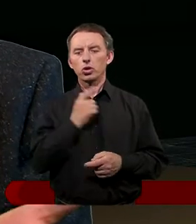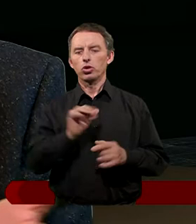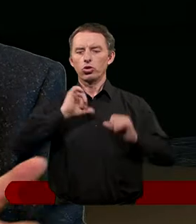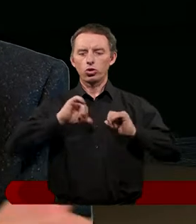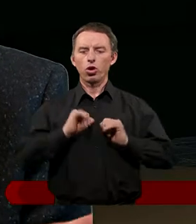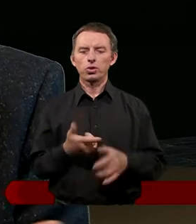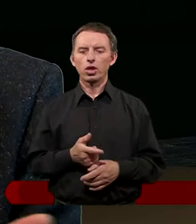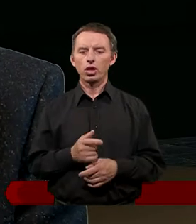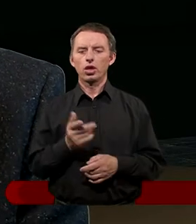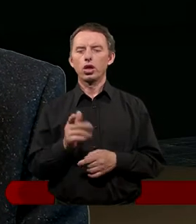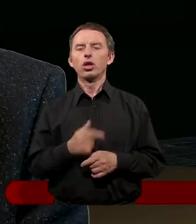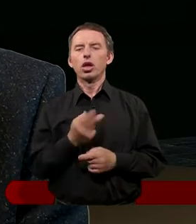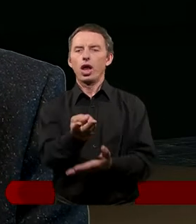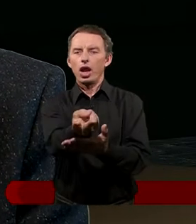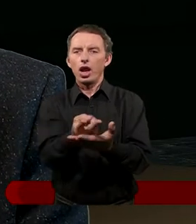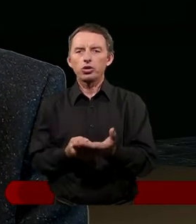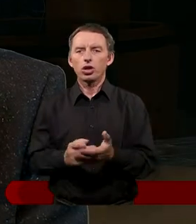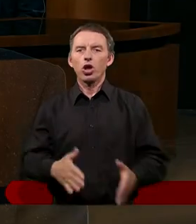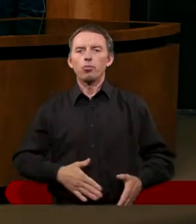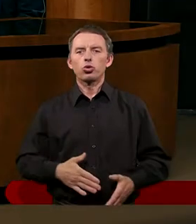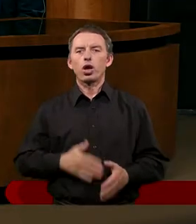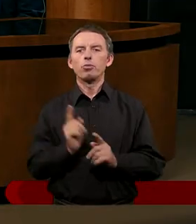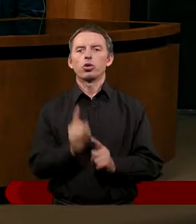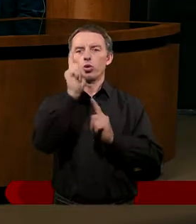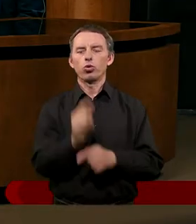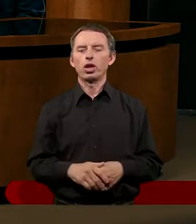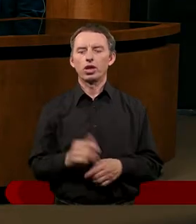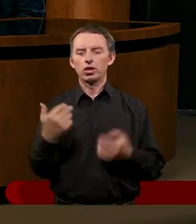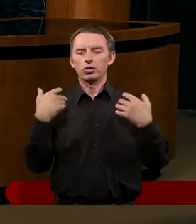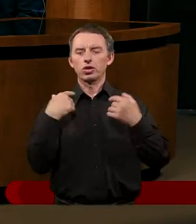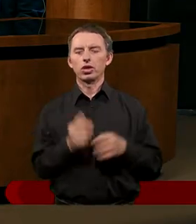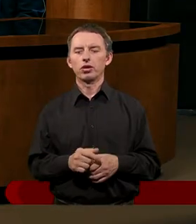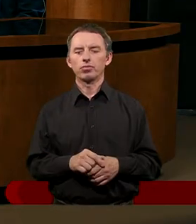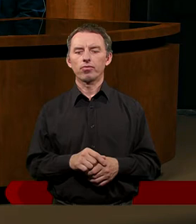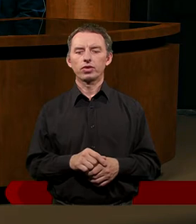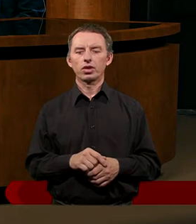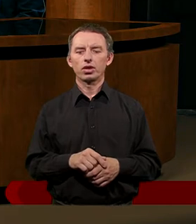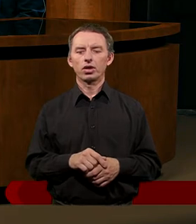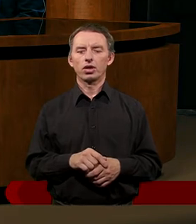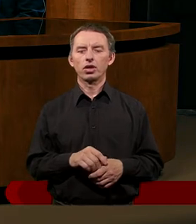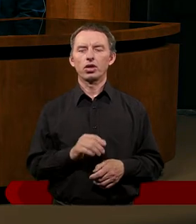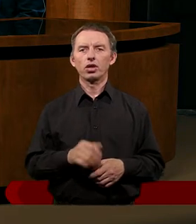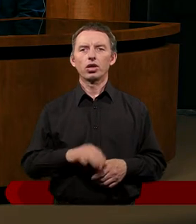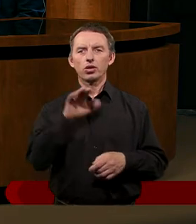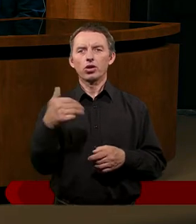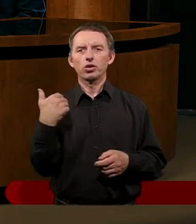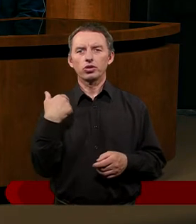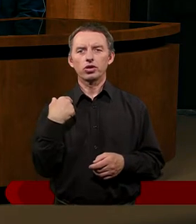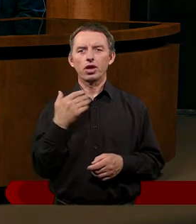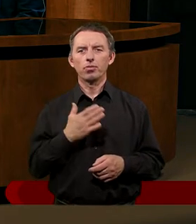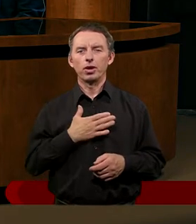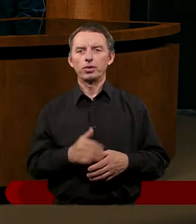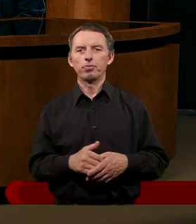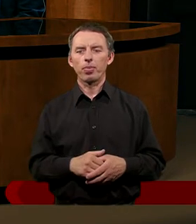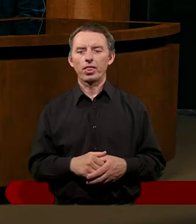leżeli do góry brzuchami na przykład. Czyli taki fizyczny odpoczynek. No, na pewno. nie robienie. I szli tłumnie za Jezusem